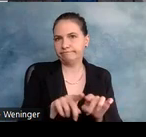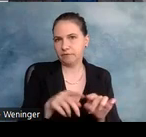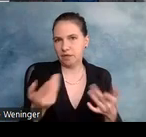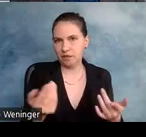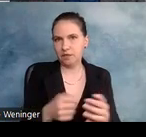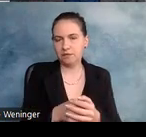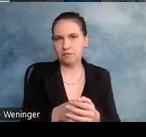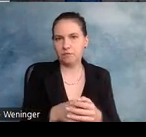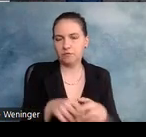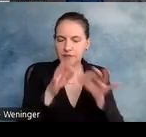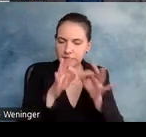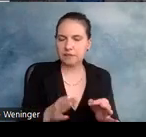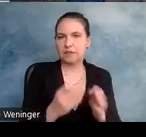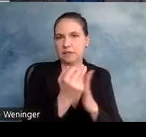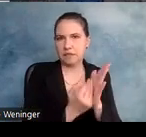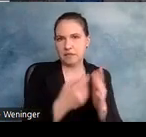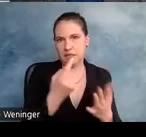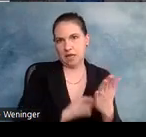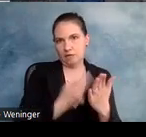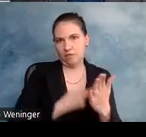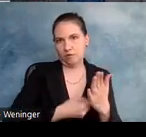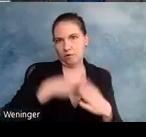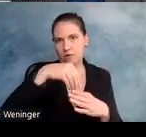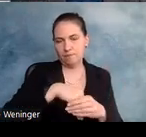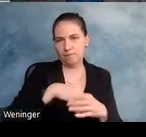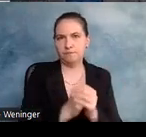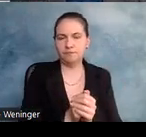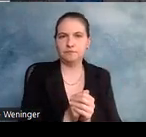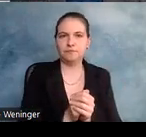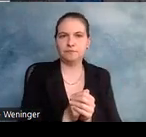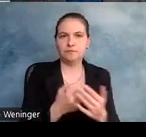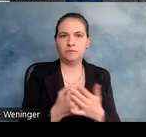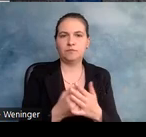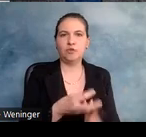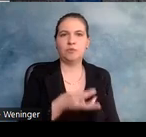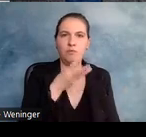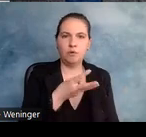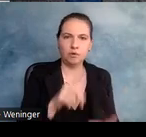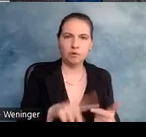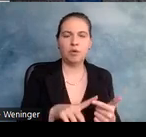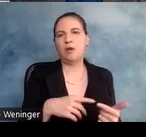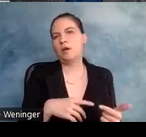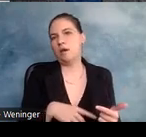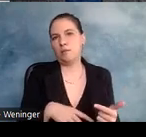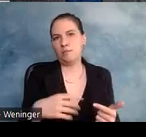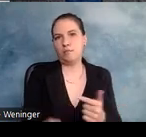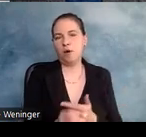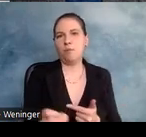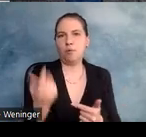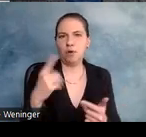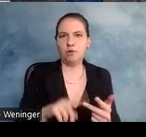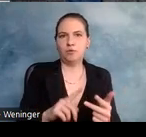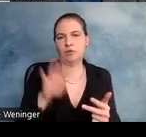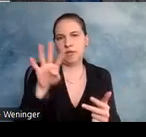die gesetzlichen Anforderungen in den Checklisten festgehalten haben für Word, PowerPoint und Excel. Dann gibt es